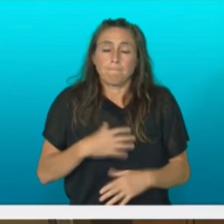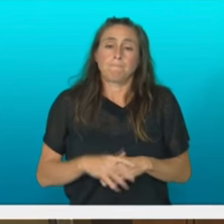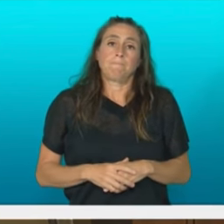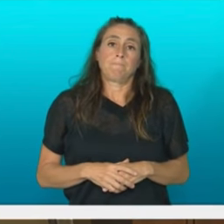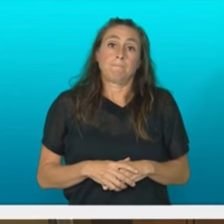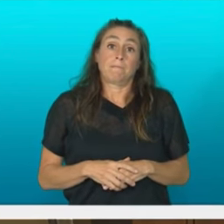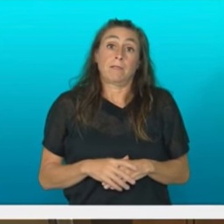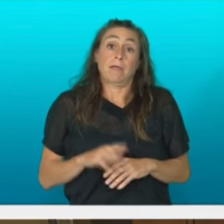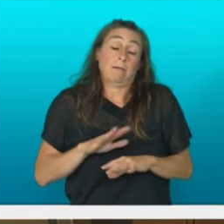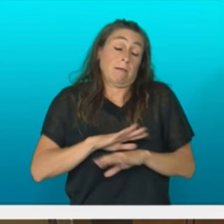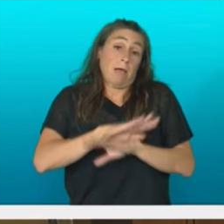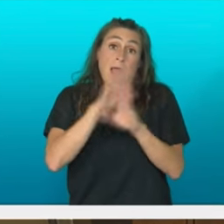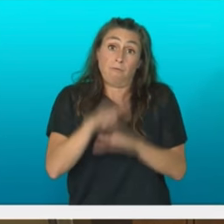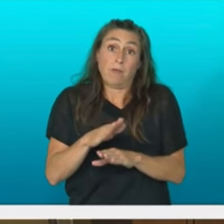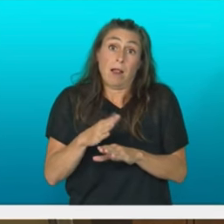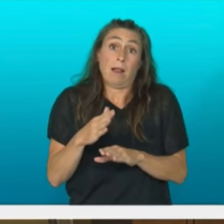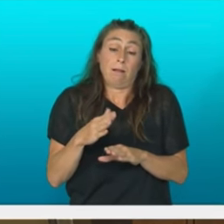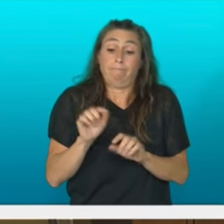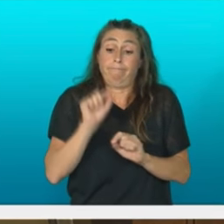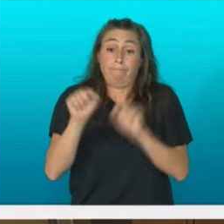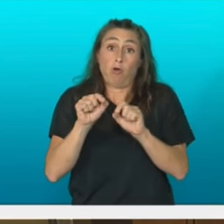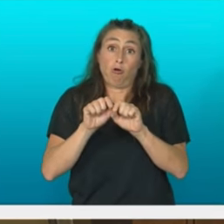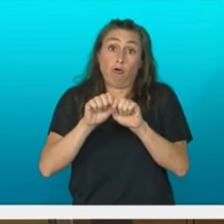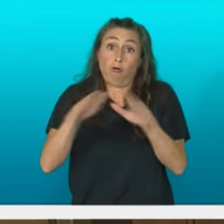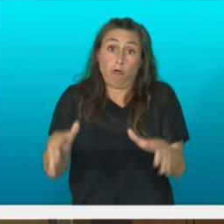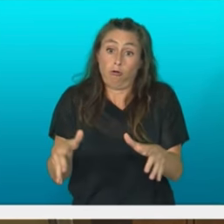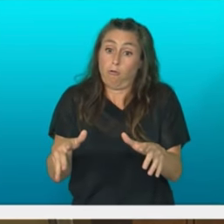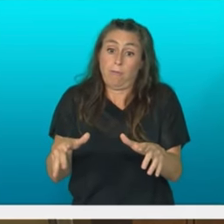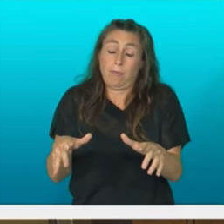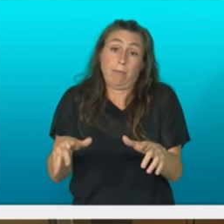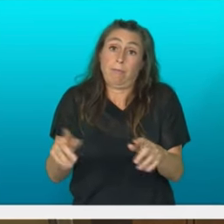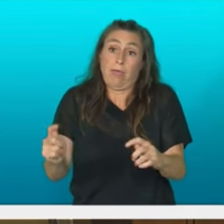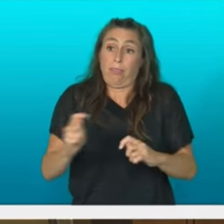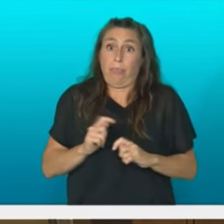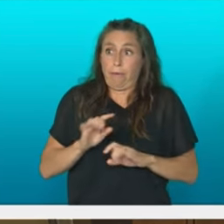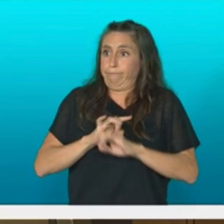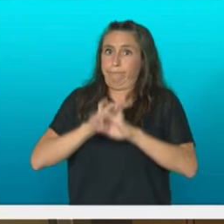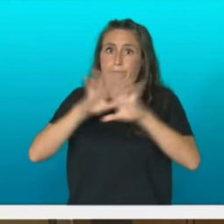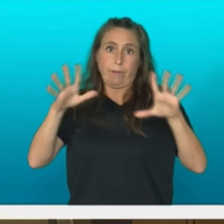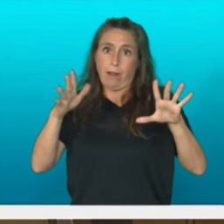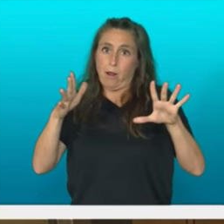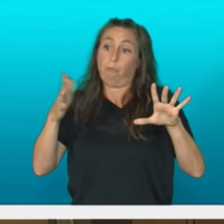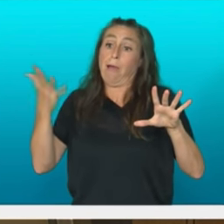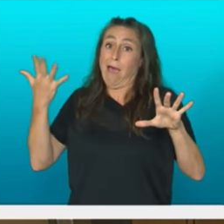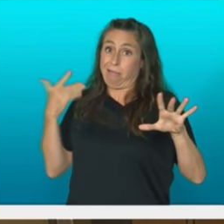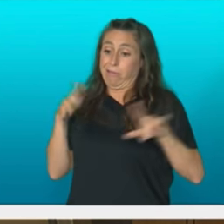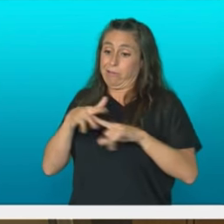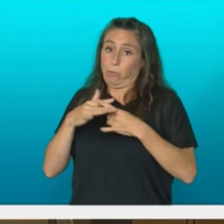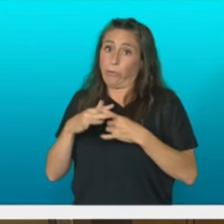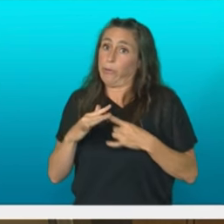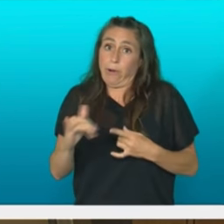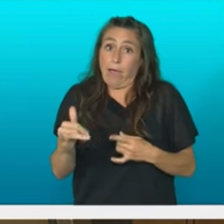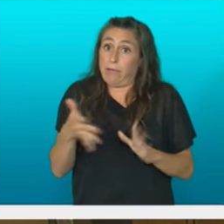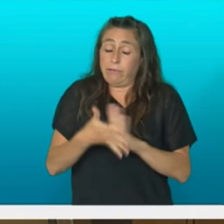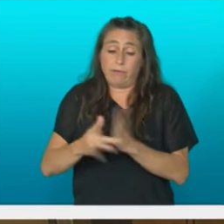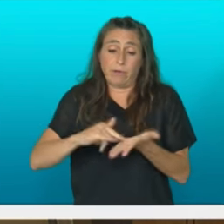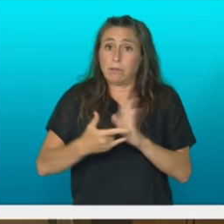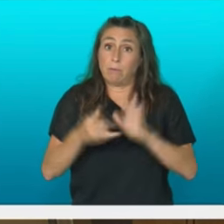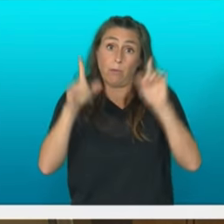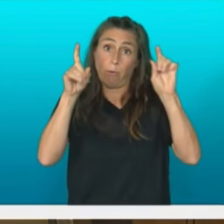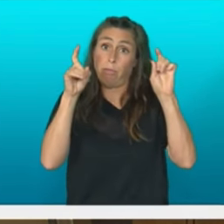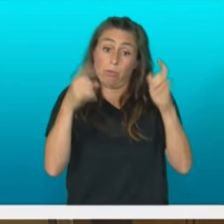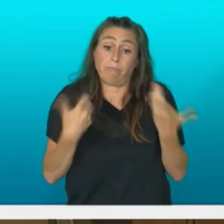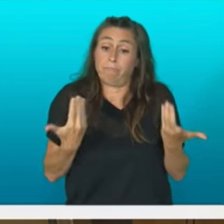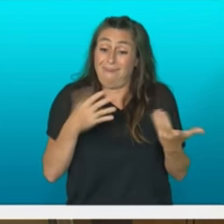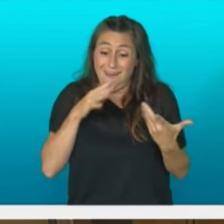konstatazioa eta zeratudu eskuntza sistema agortua dagola ez dagai errik izaditugun etorkizuneko erronkei